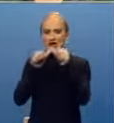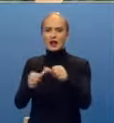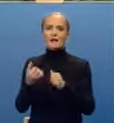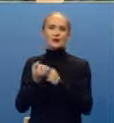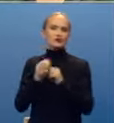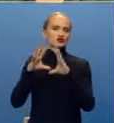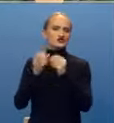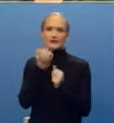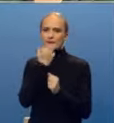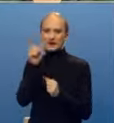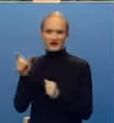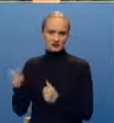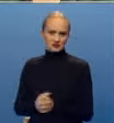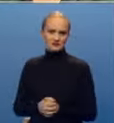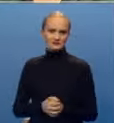pomoći svim privrednicima. Hvala što pratite kanal.